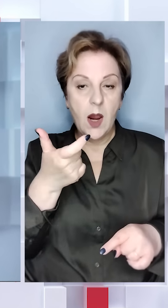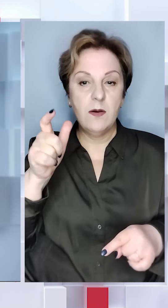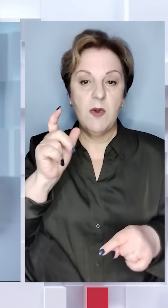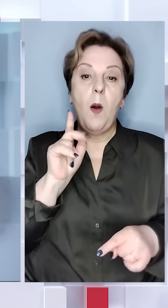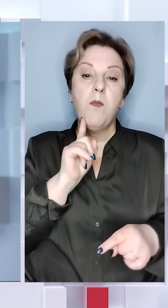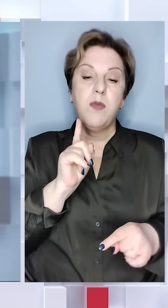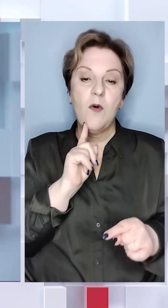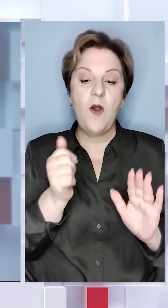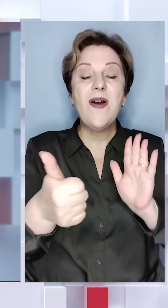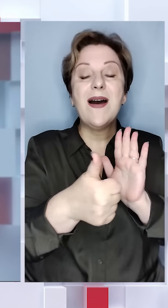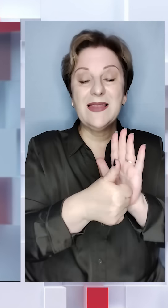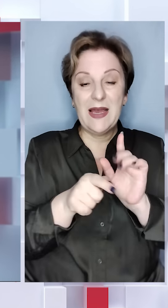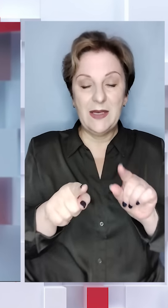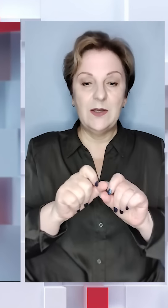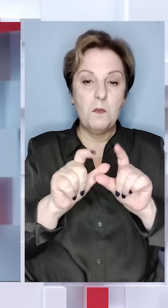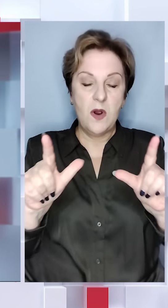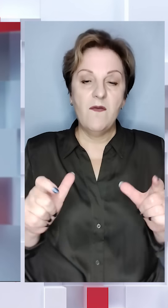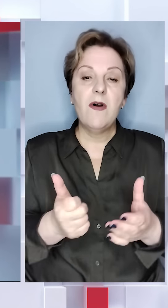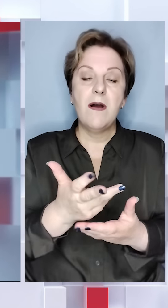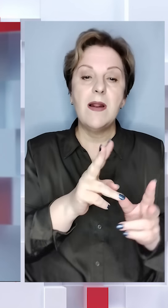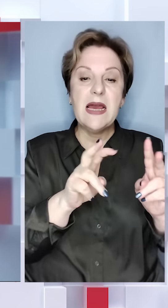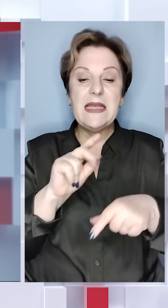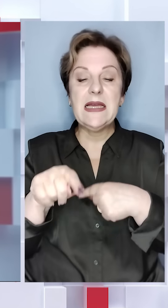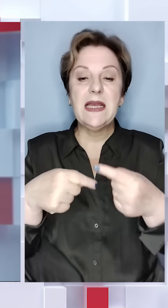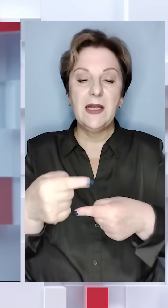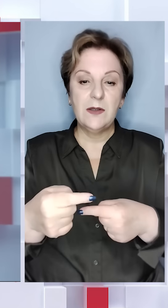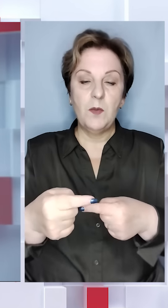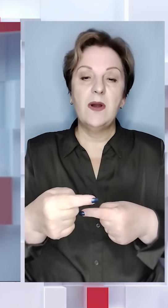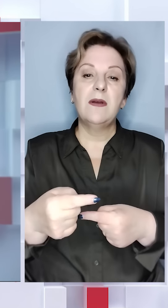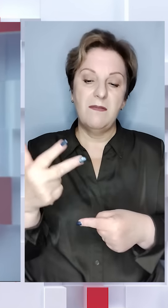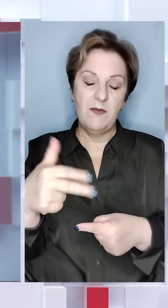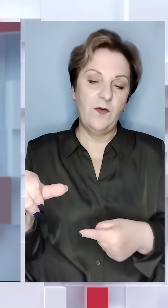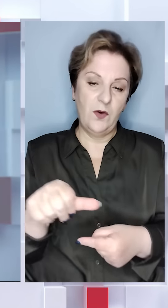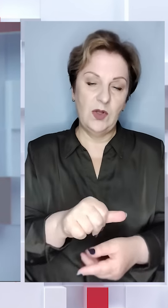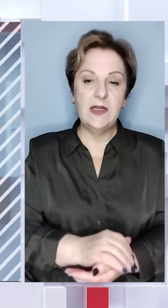поки ви ставите лайк цьому відео, ось ще кілька тем наступної півгодини.